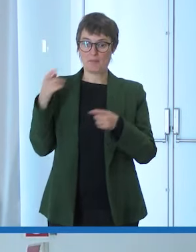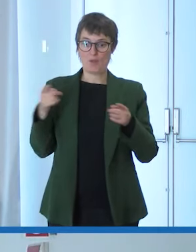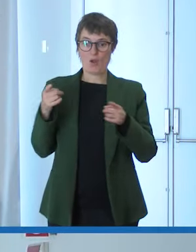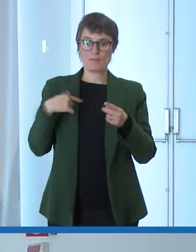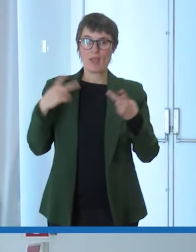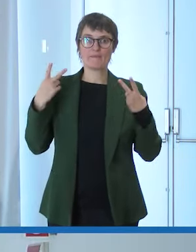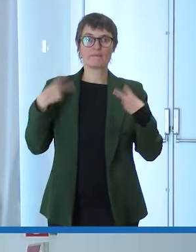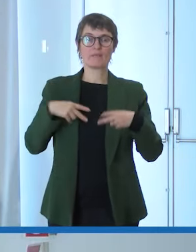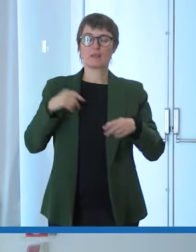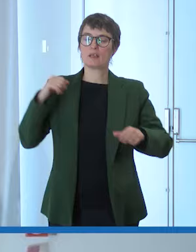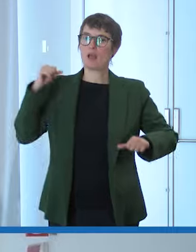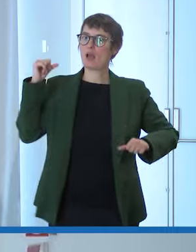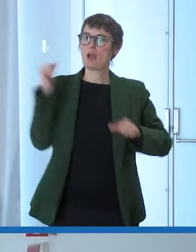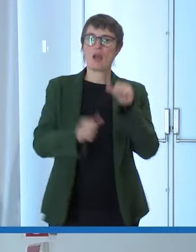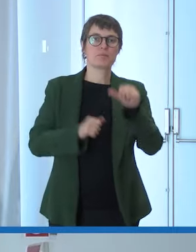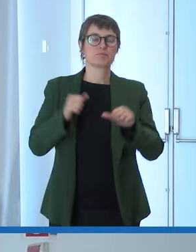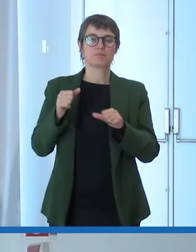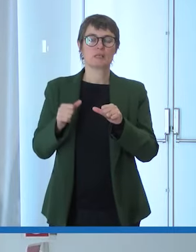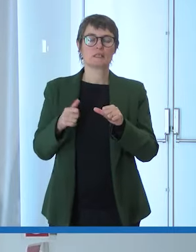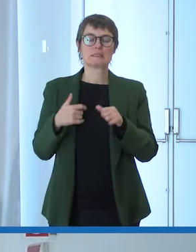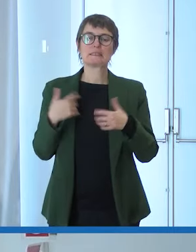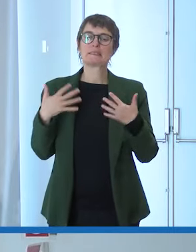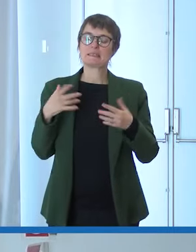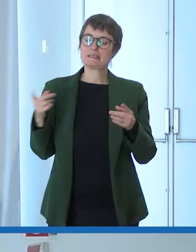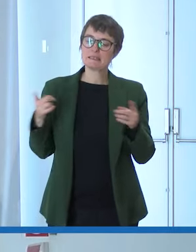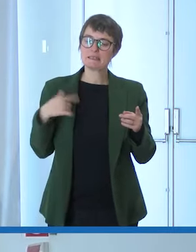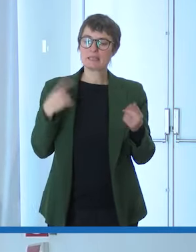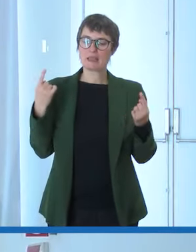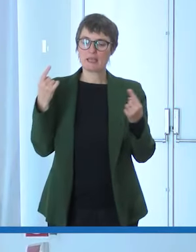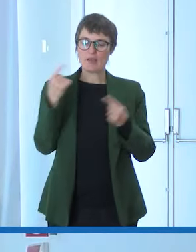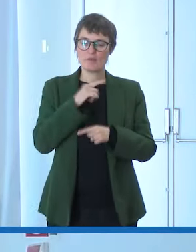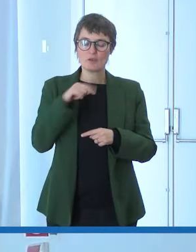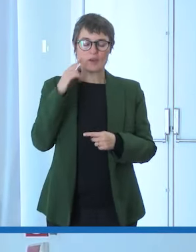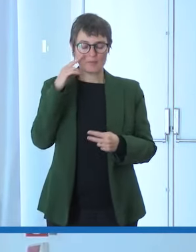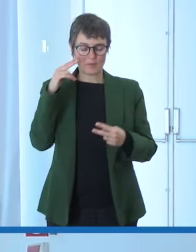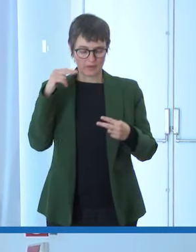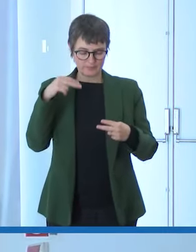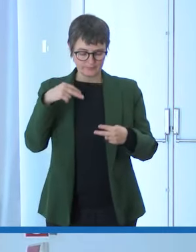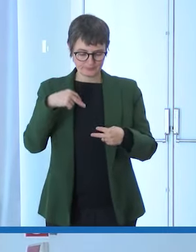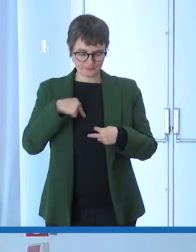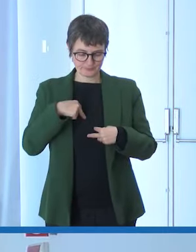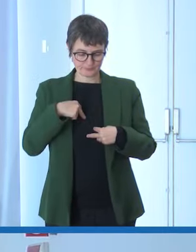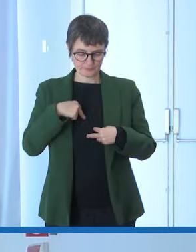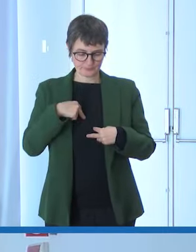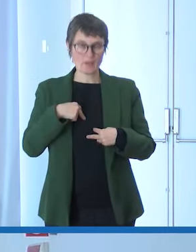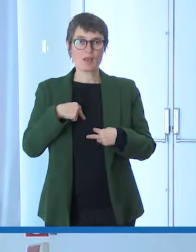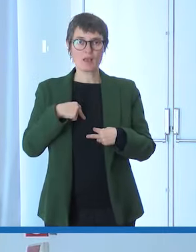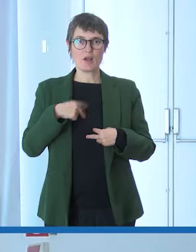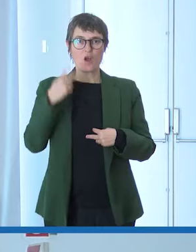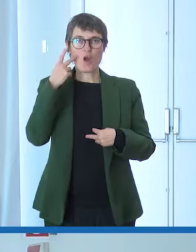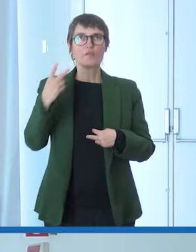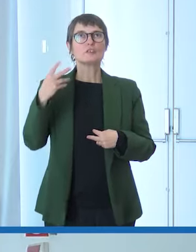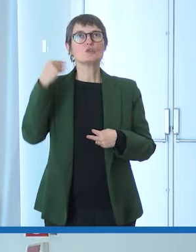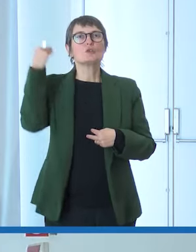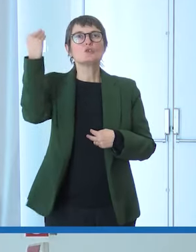dopo momenti difficili ho guardato dentro la mia ferita e ho visto un sogno ho deciso di